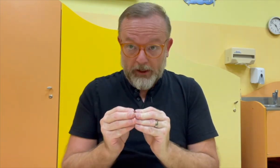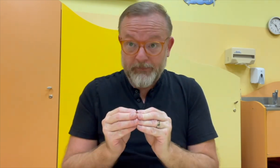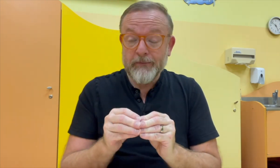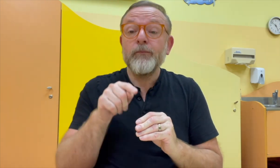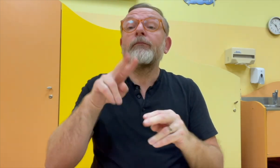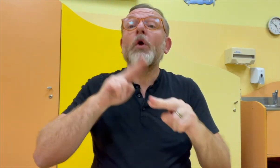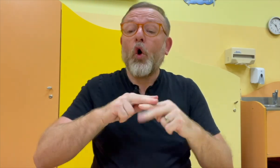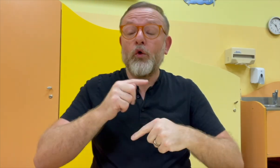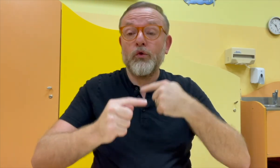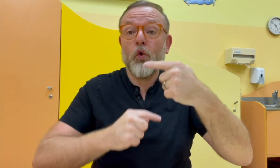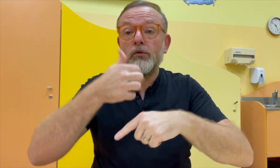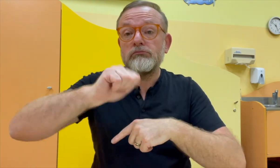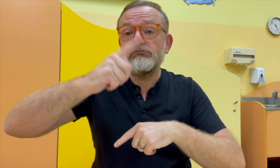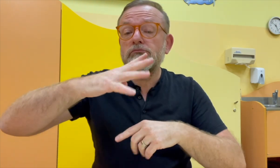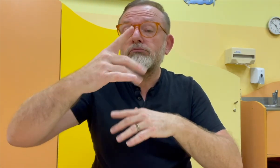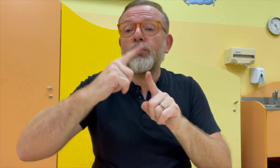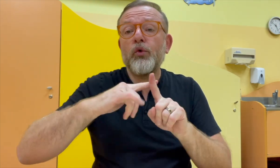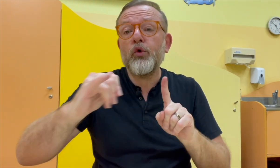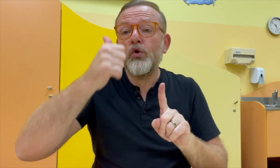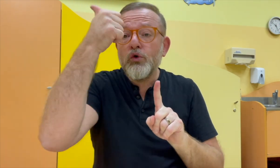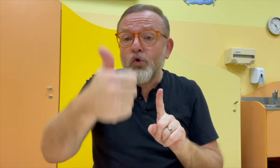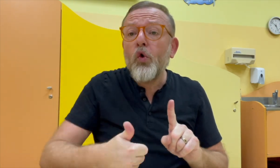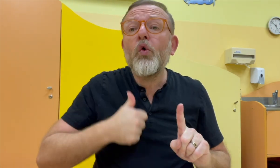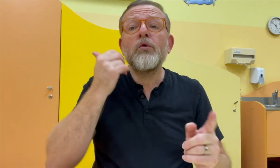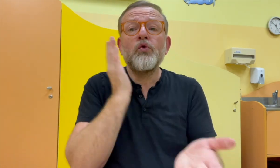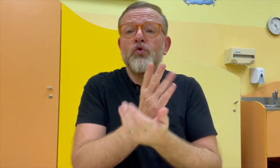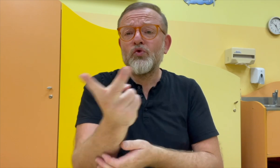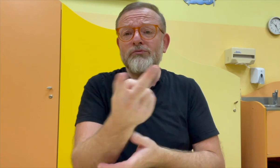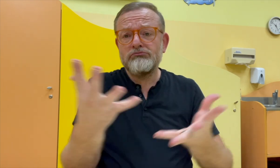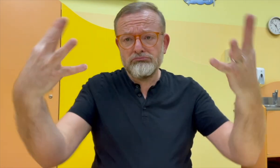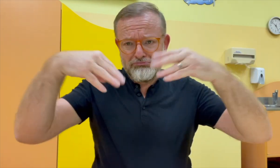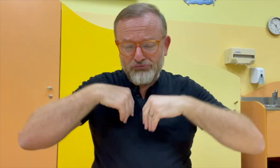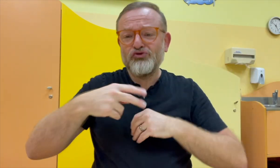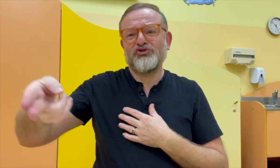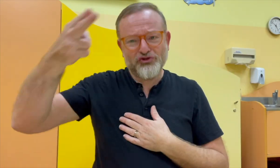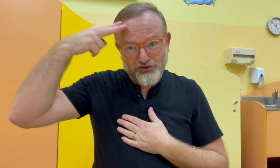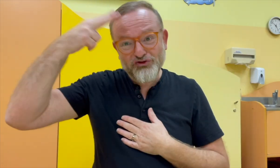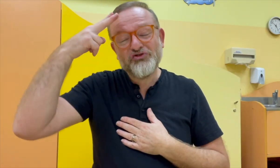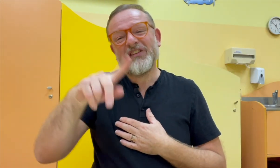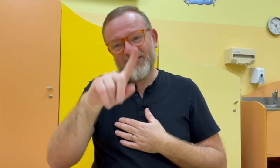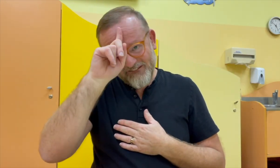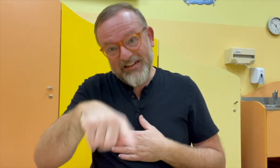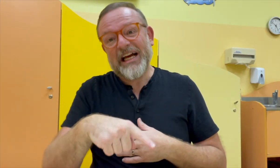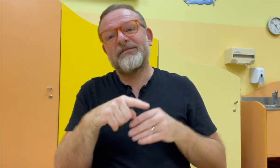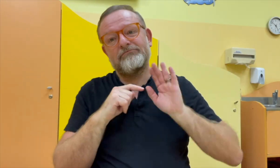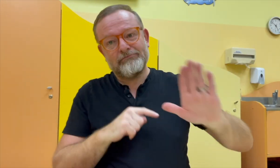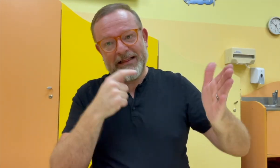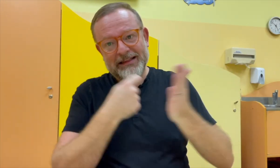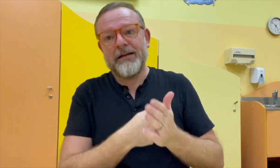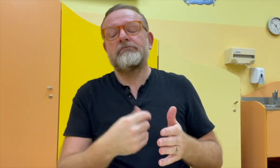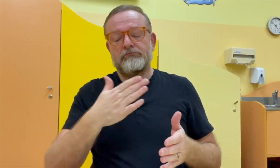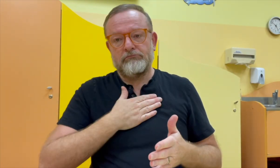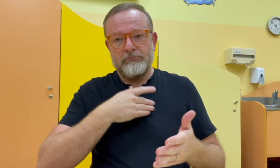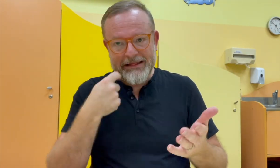jasné, co kdo v tu danou výuku dělá. Samozřejmě po několika měsících, půl roce, roce, už učitelé jsou na sebe